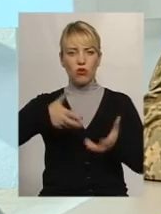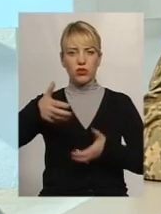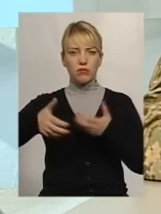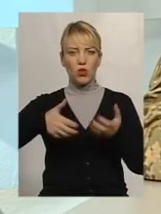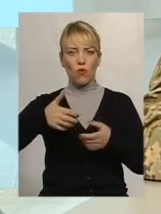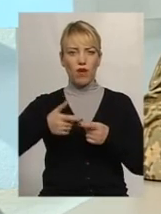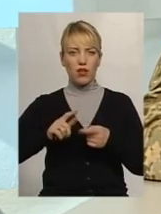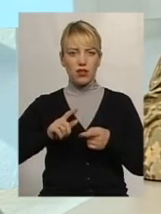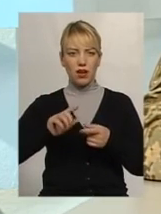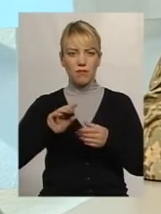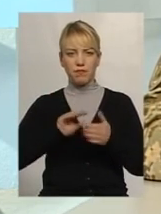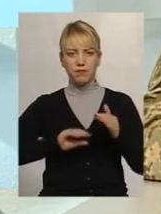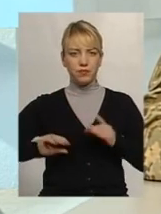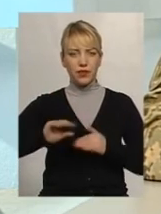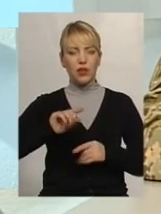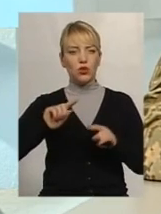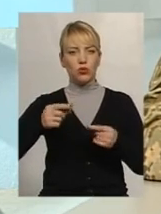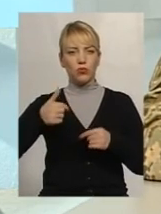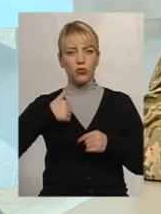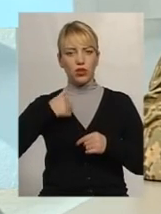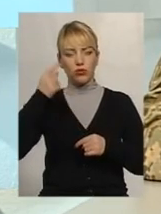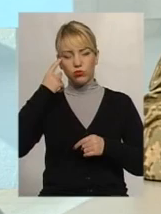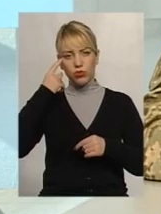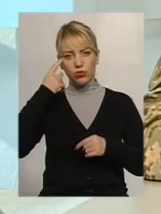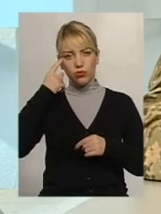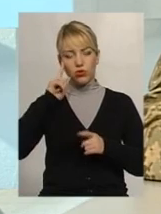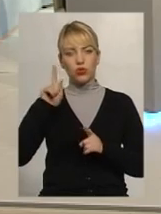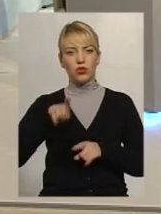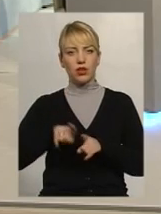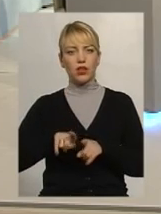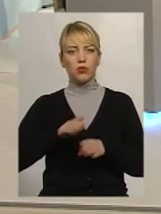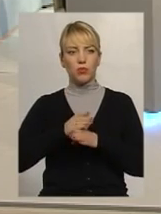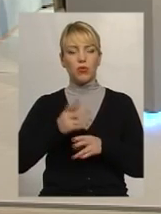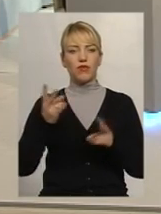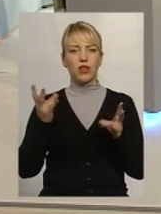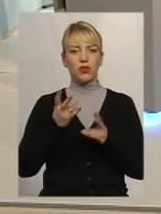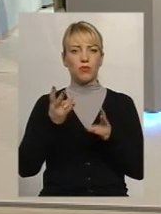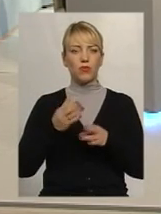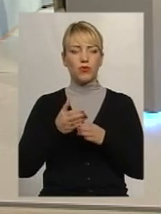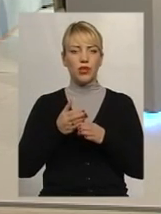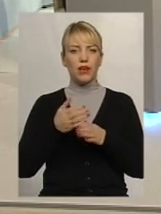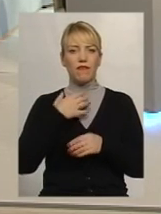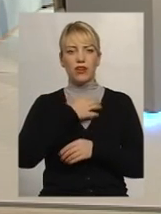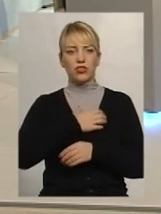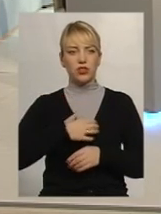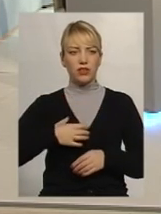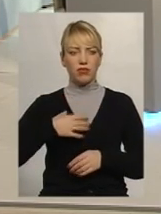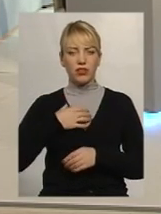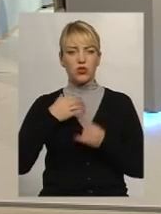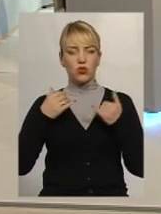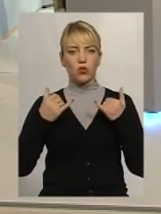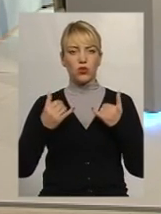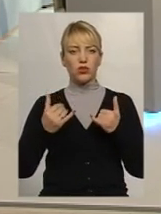Тому я думаю, що та допомога вкрай важлива саме сьогодні, і